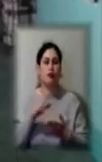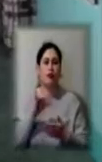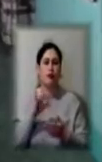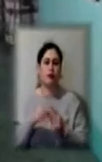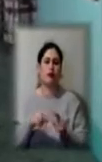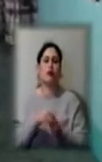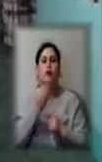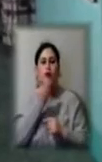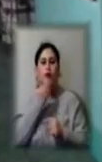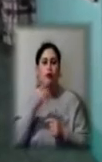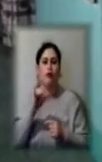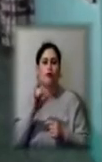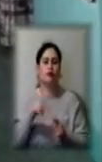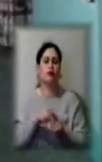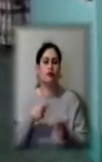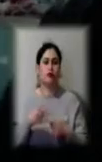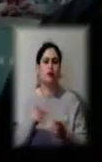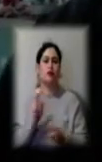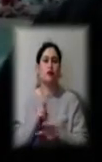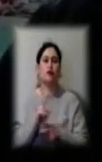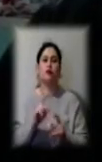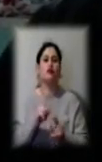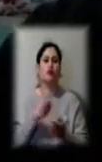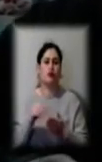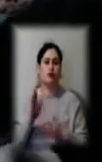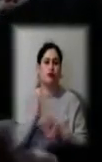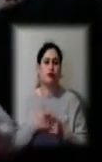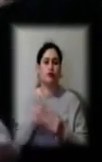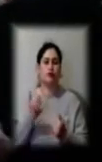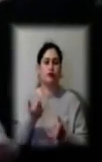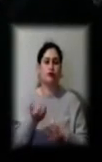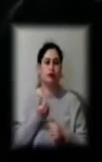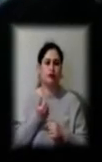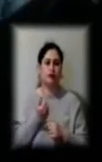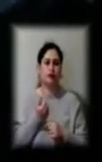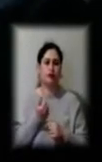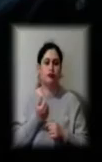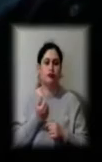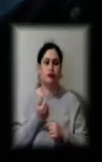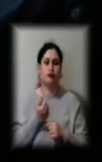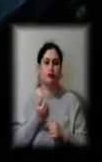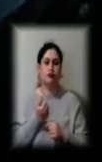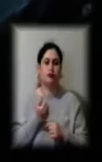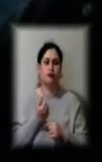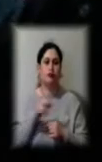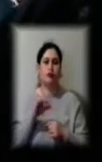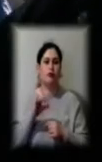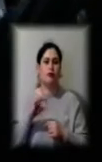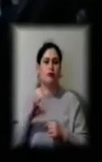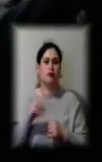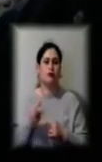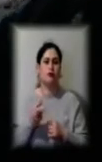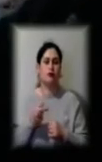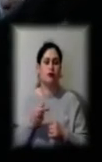Розповідають, за чим прийшли на ринок. Зараз взяв пряності, зараз ще